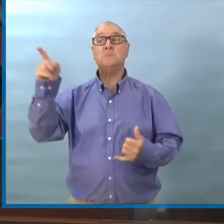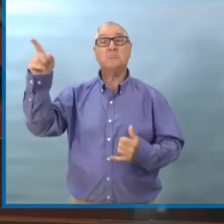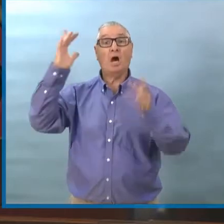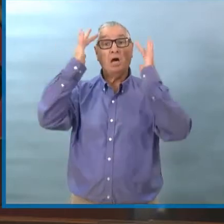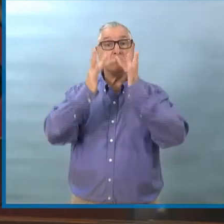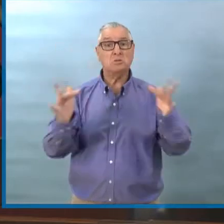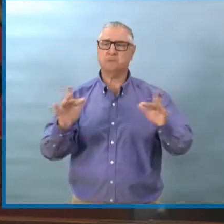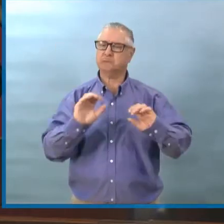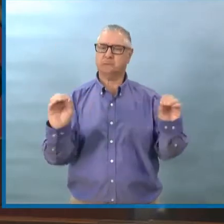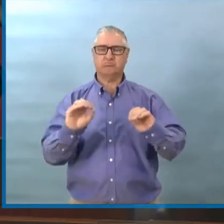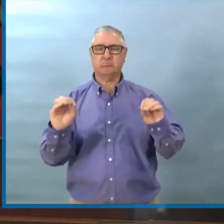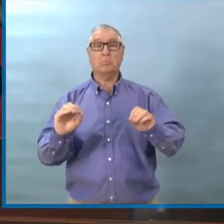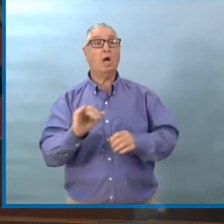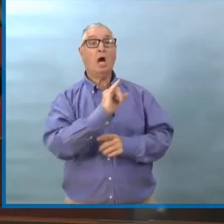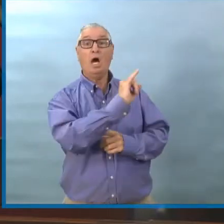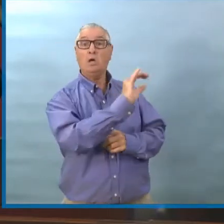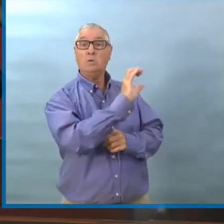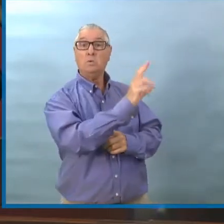intensifs.